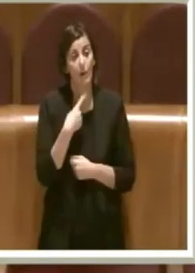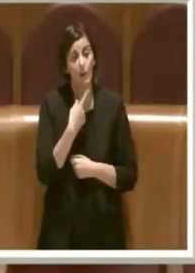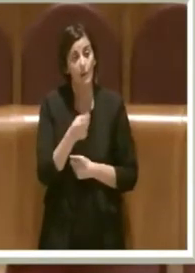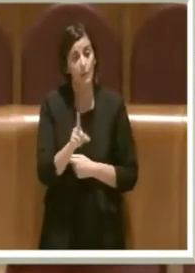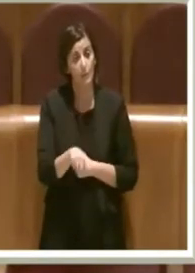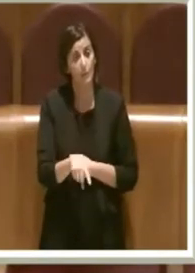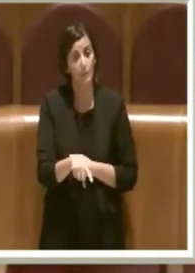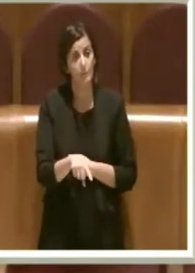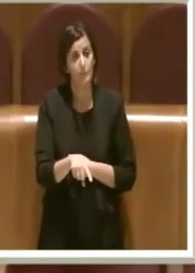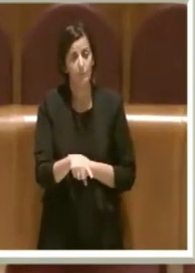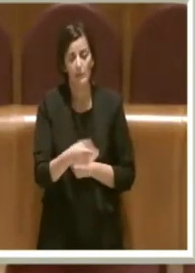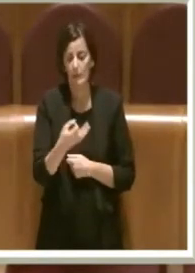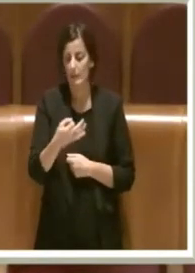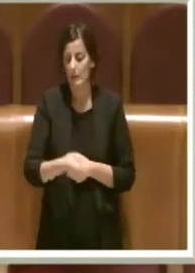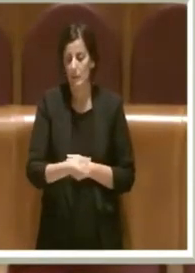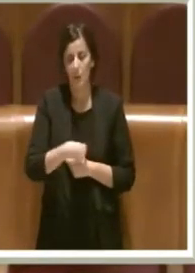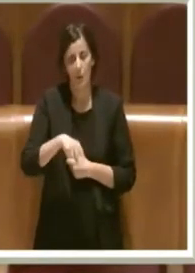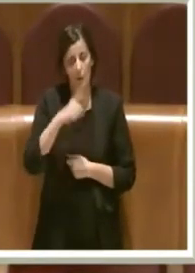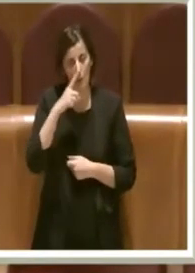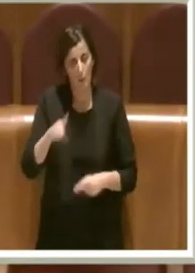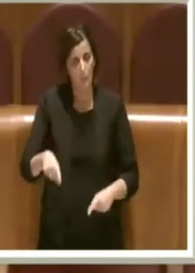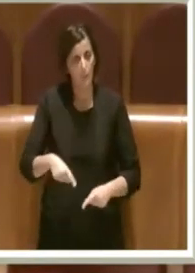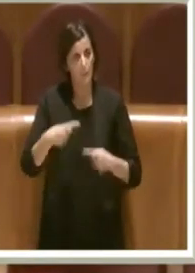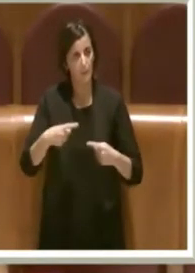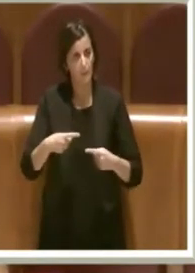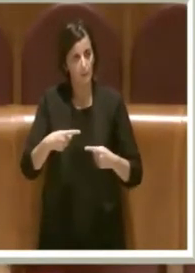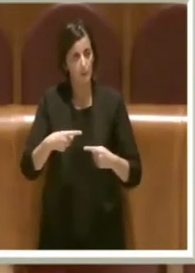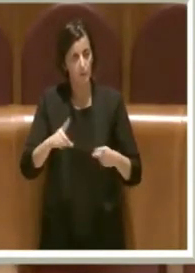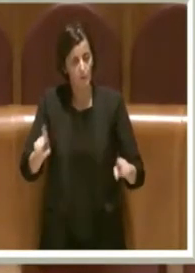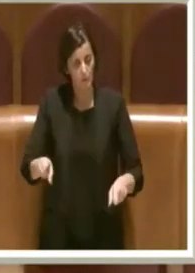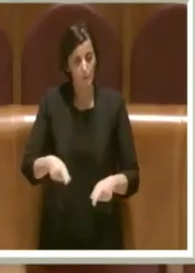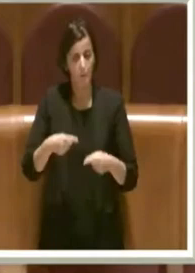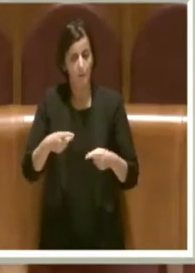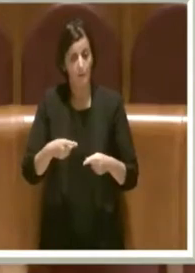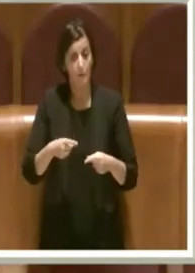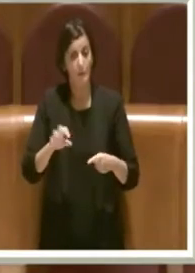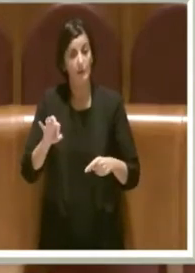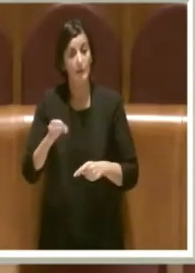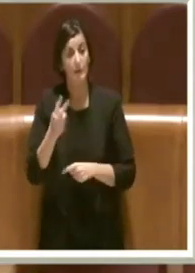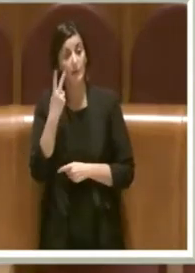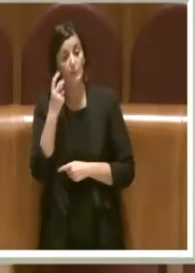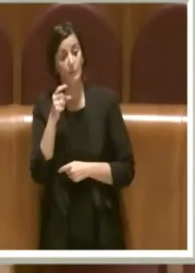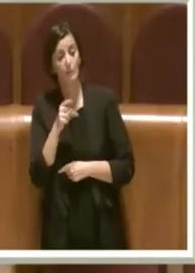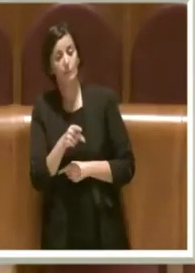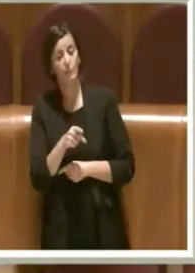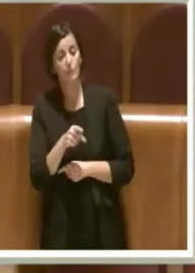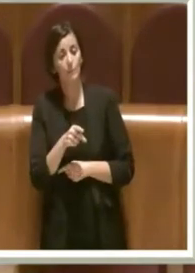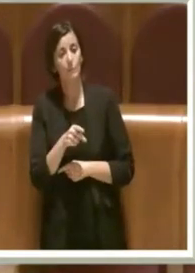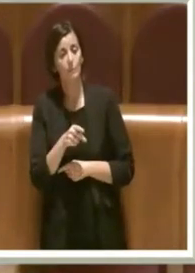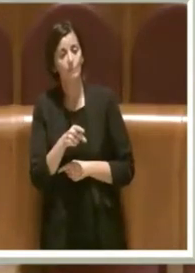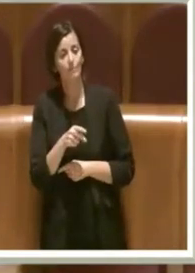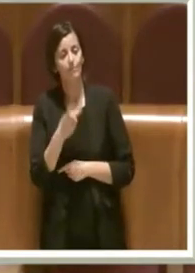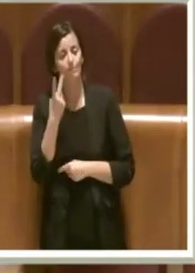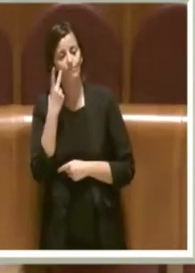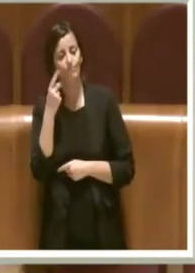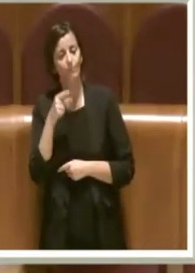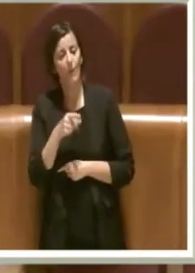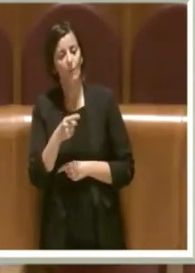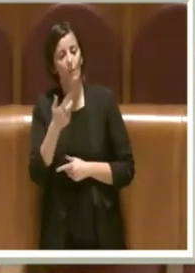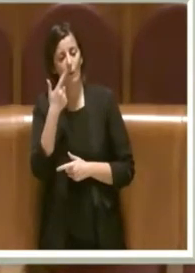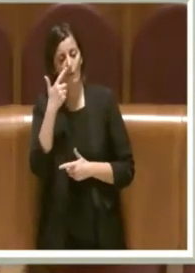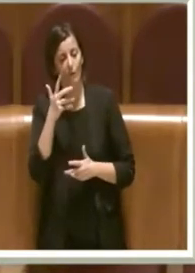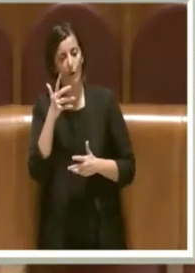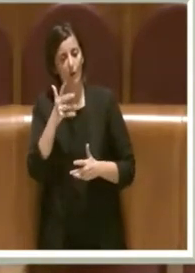faremo una posizione puntuale lì dove dovessimo individuare una volontà di